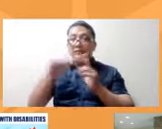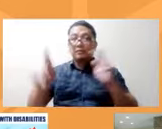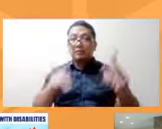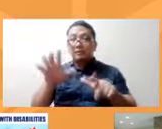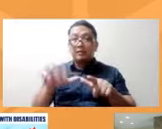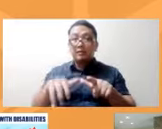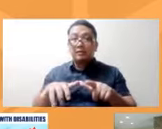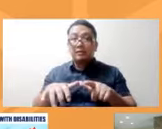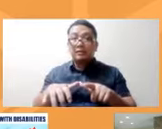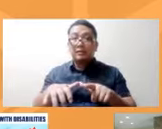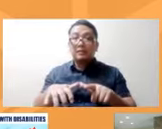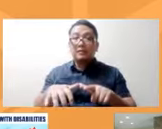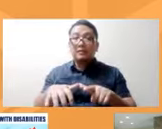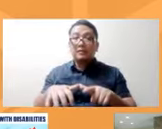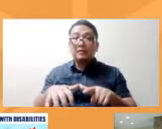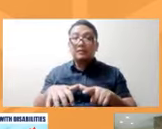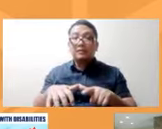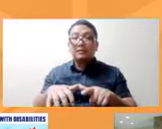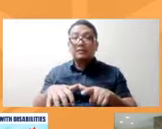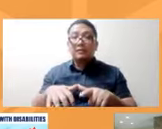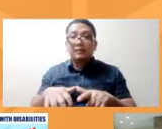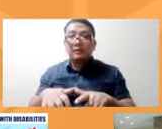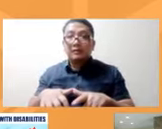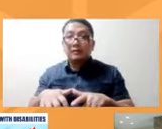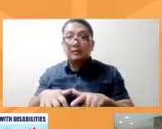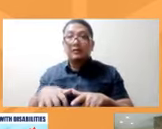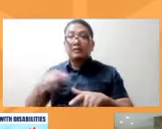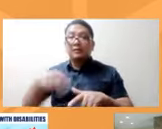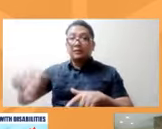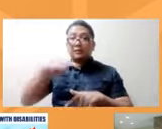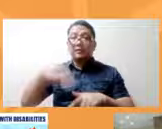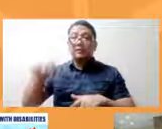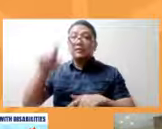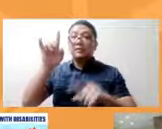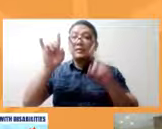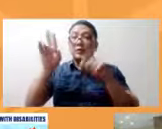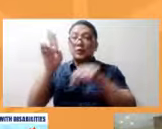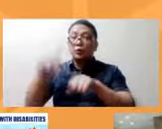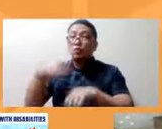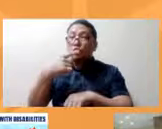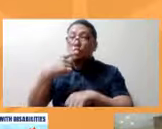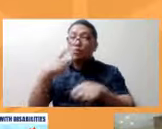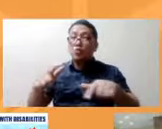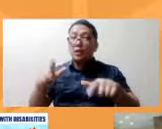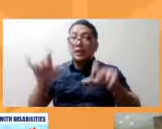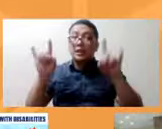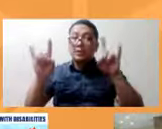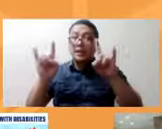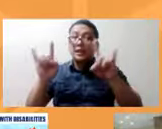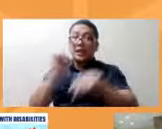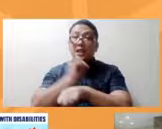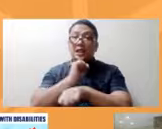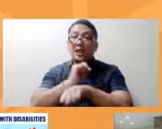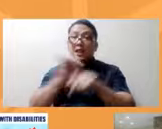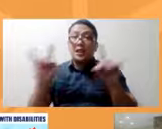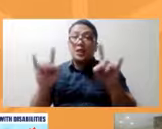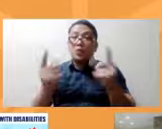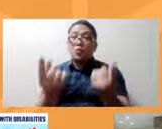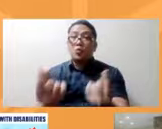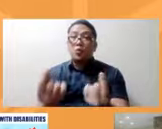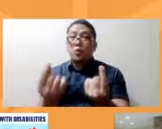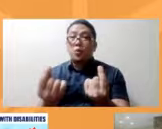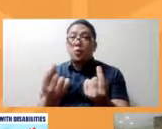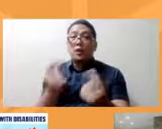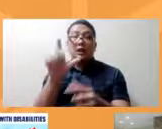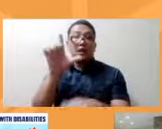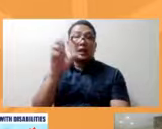role ng media kayo kayo kayo kayo kayo nasa media itong ginagawa ninyo sa LENPEL